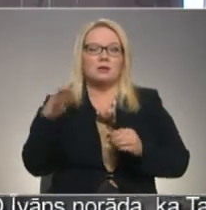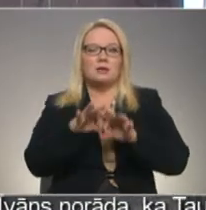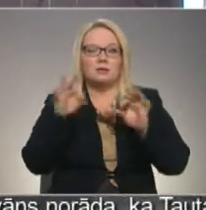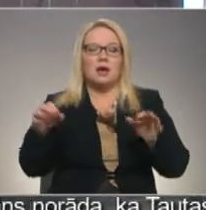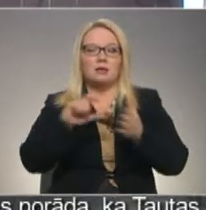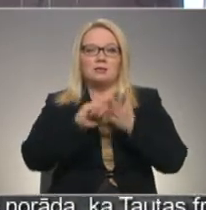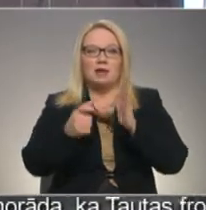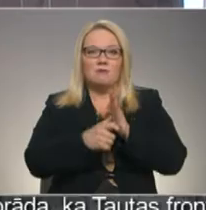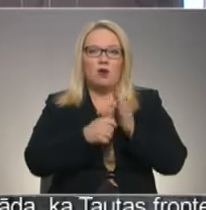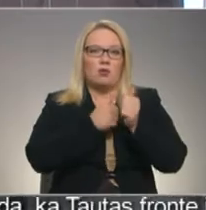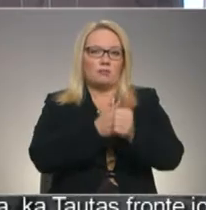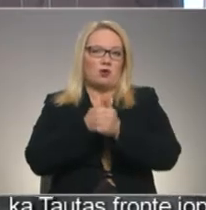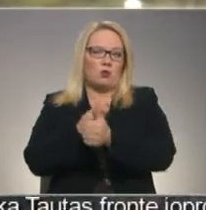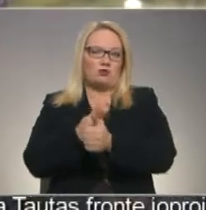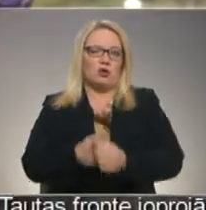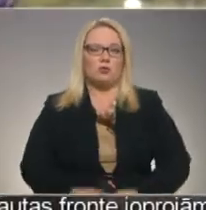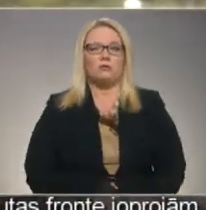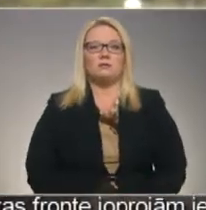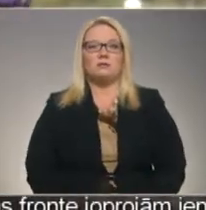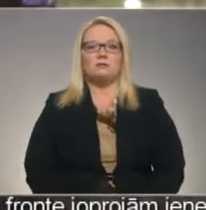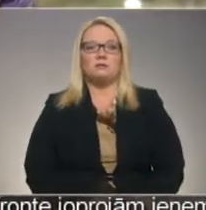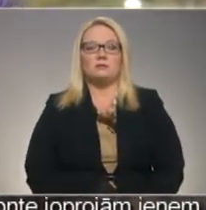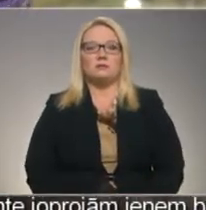dzīvokļu apsakošanu. Gonda porniec Edgars Indriksons, Kurzemstelvīzija.